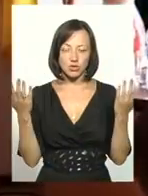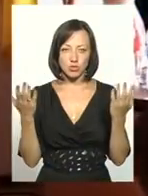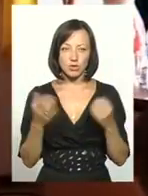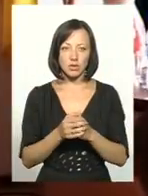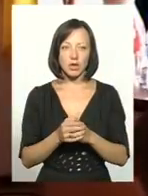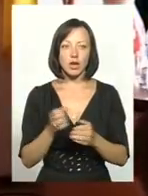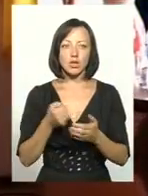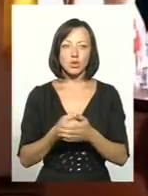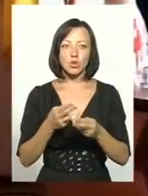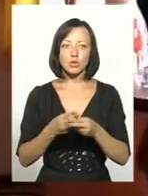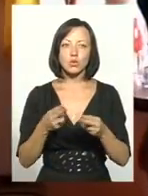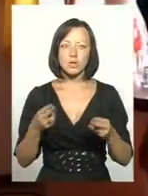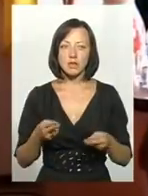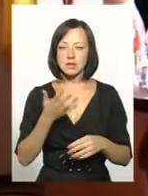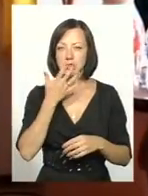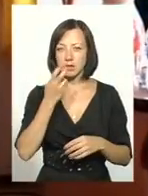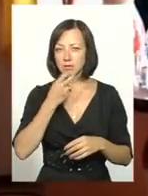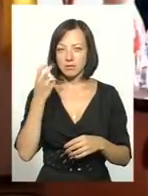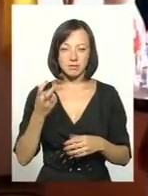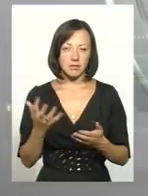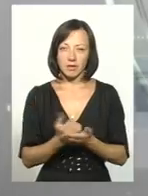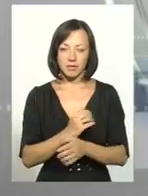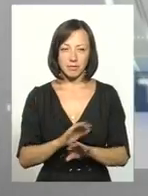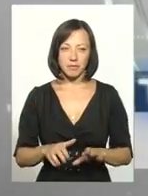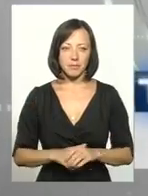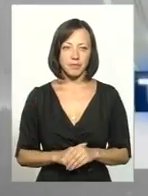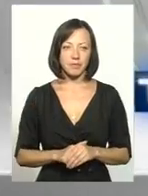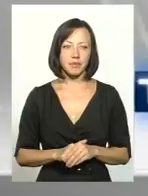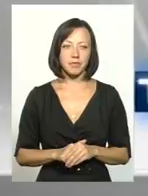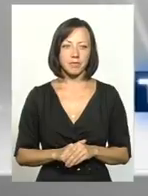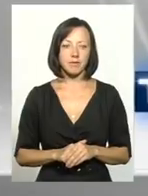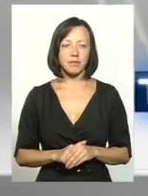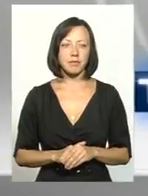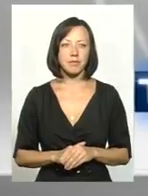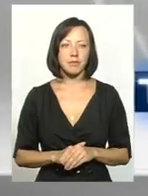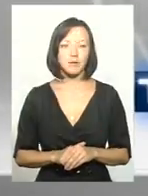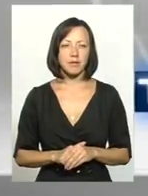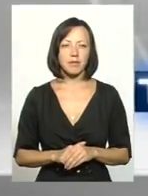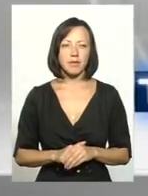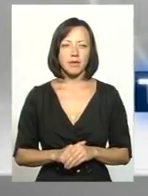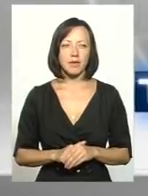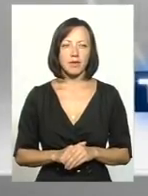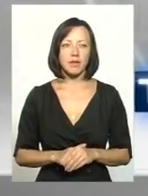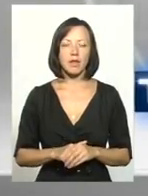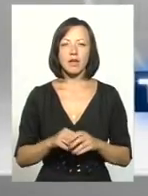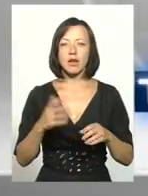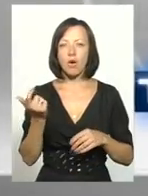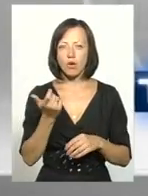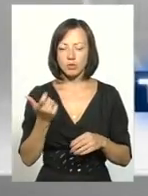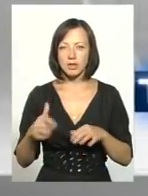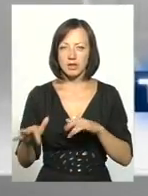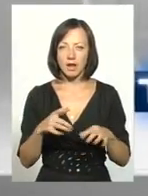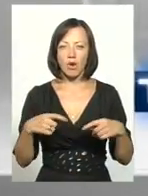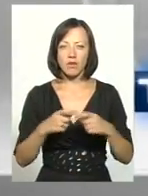Видно, до Дунаєвець запах гною не доноситься. Оце сподарська діяльниця, його земля, він її орендує, він її удобряє. Як такого